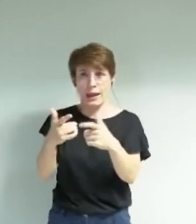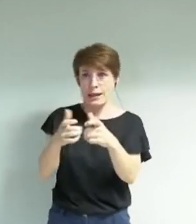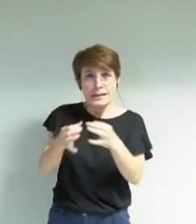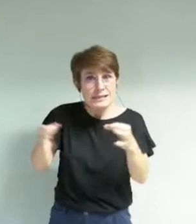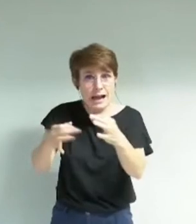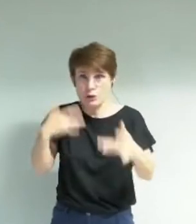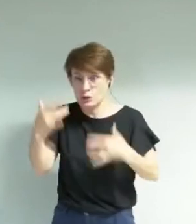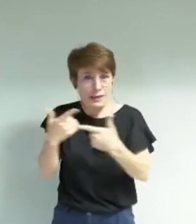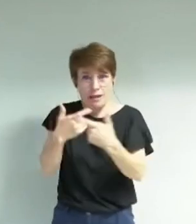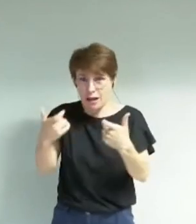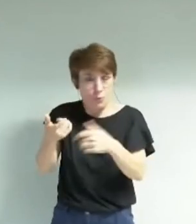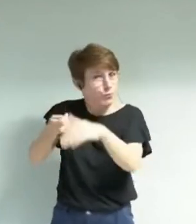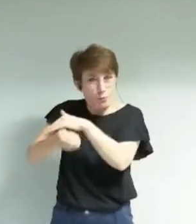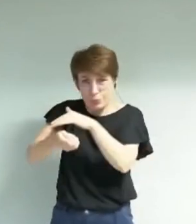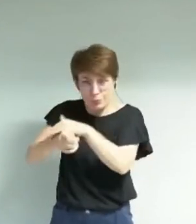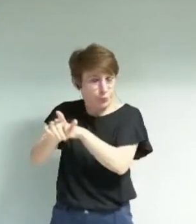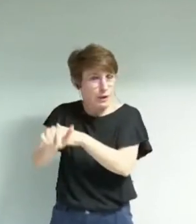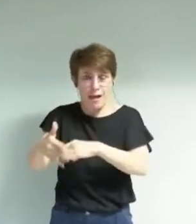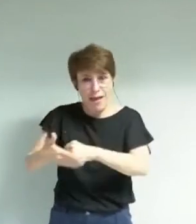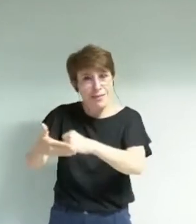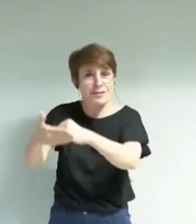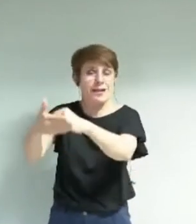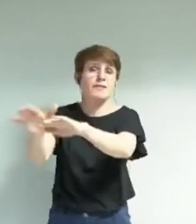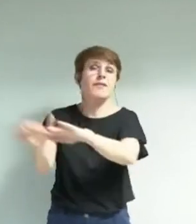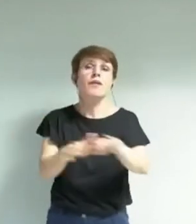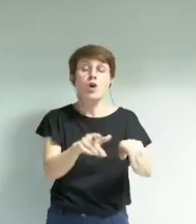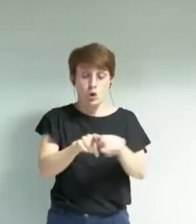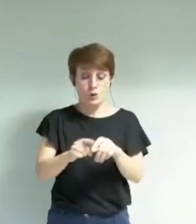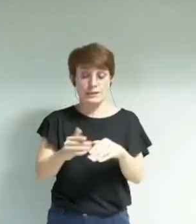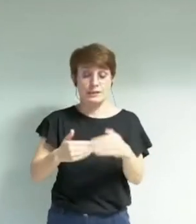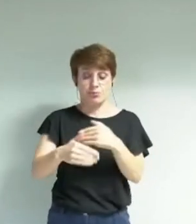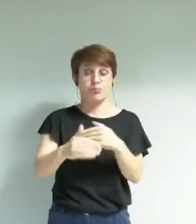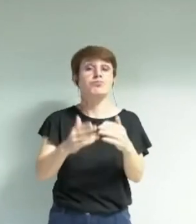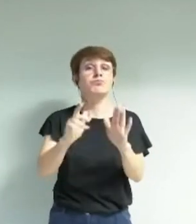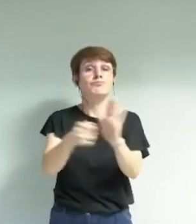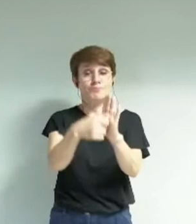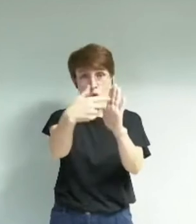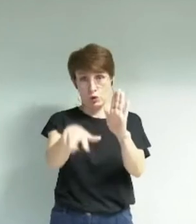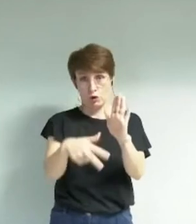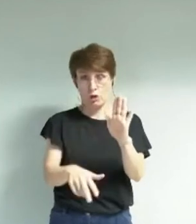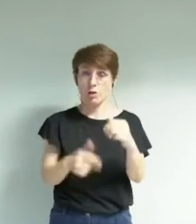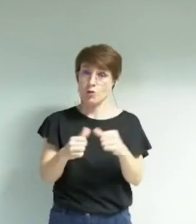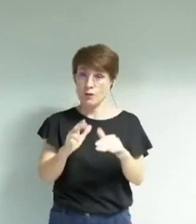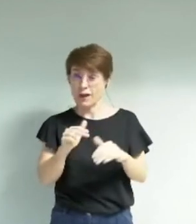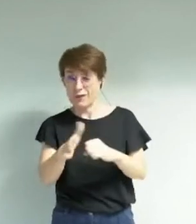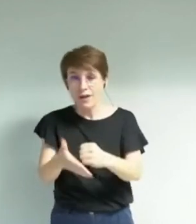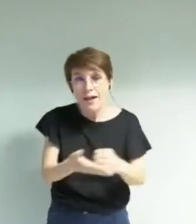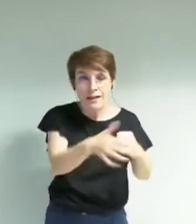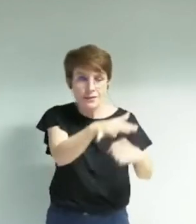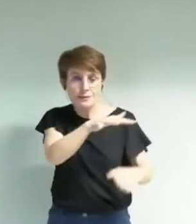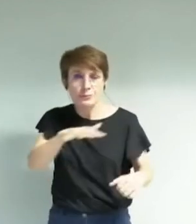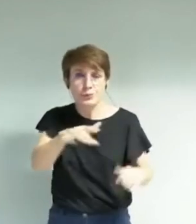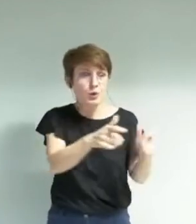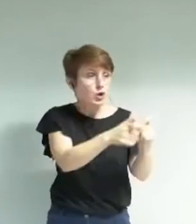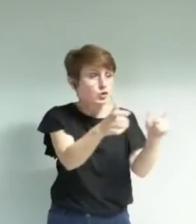'est clair il y a aussi à la rentrée à l'automne de nouveaux dispositifs de soutien en direction de toutes les structures